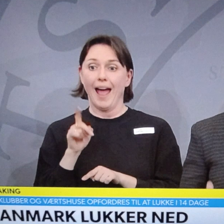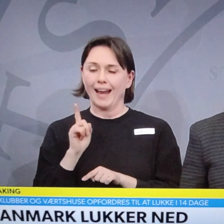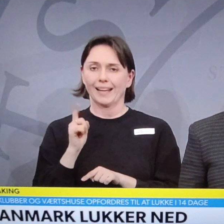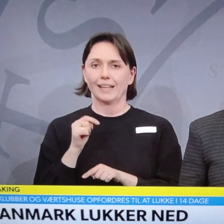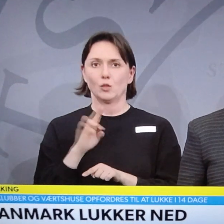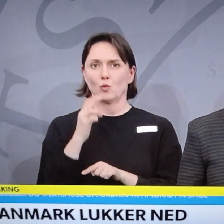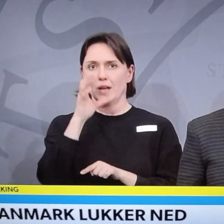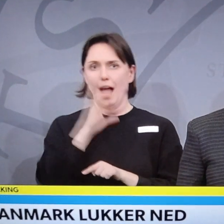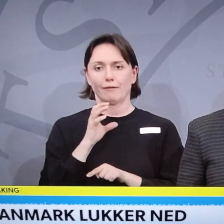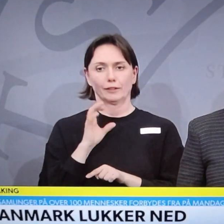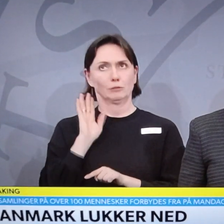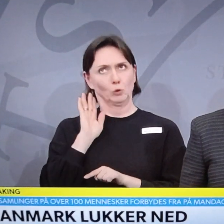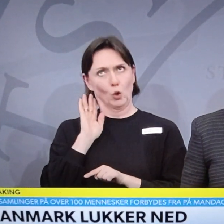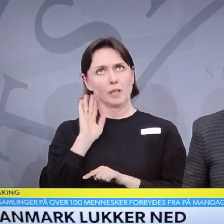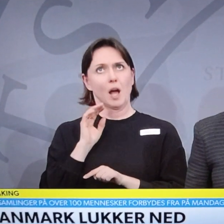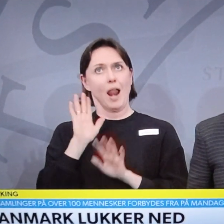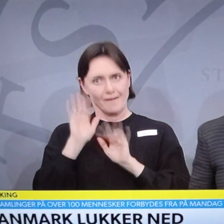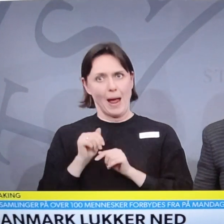og ikke møder op i morgen.